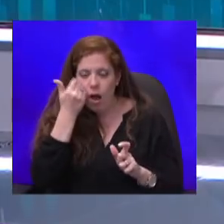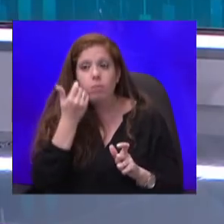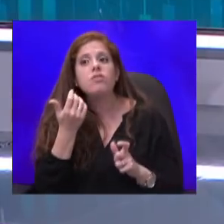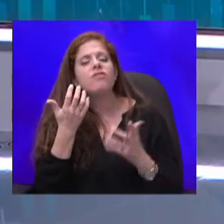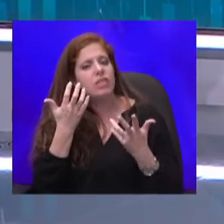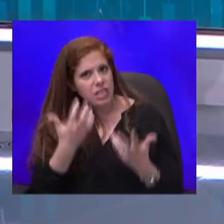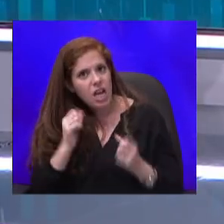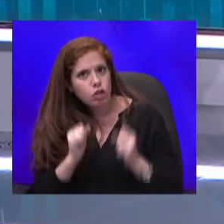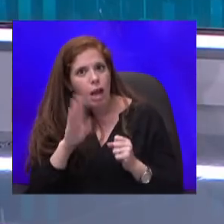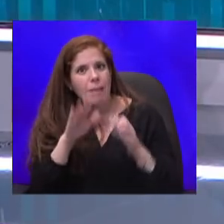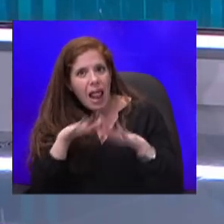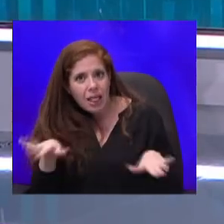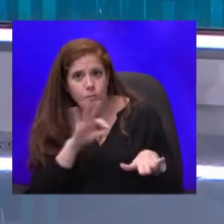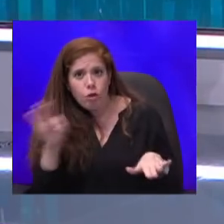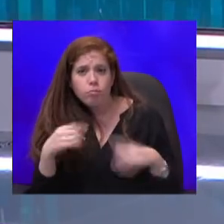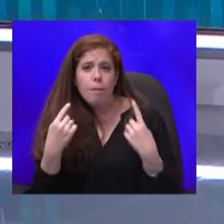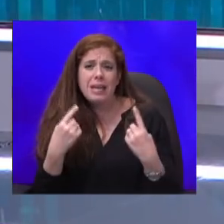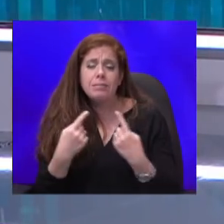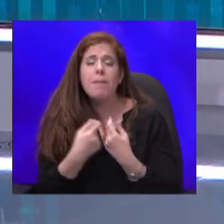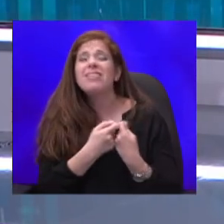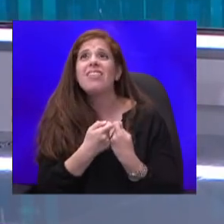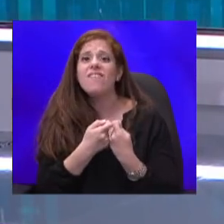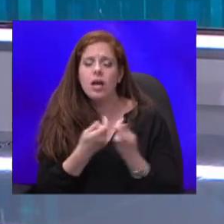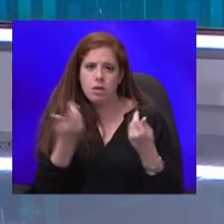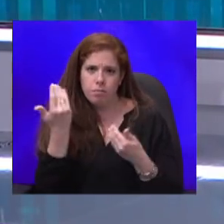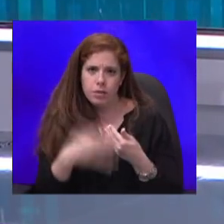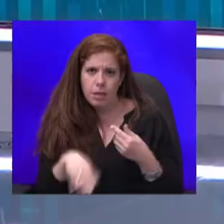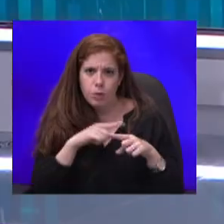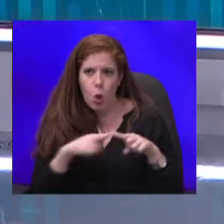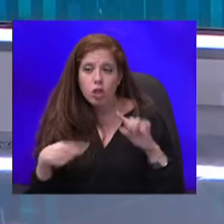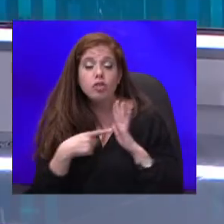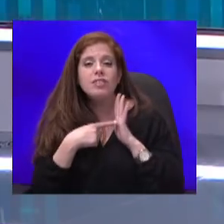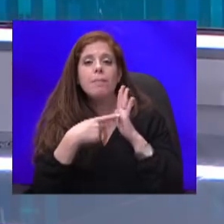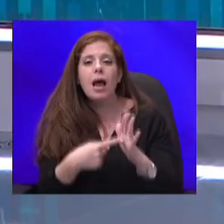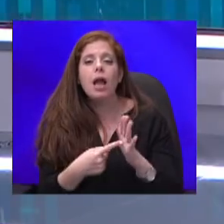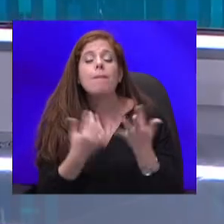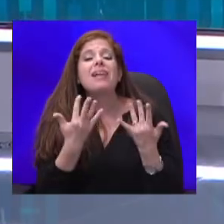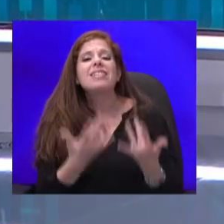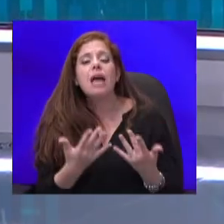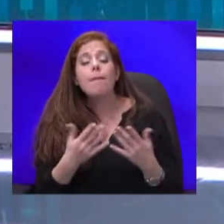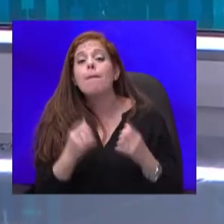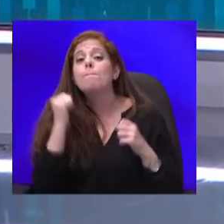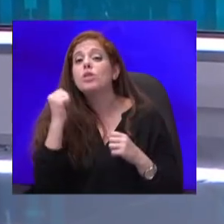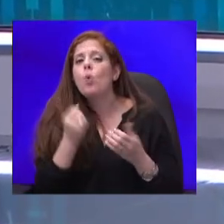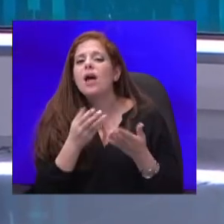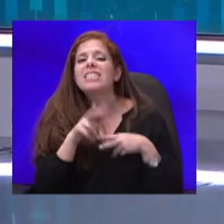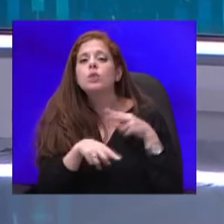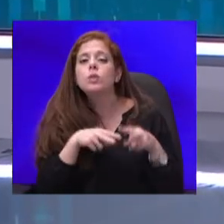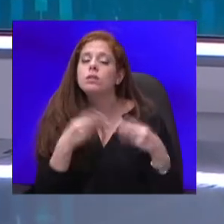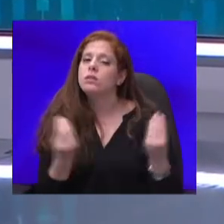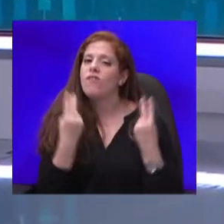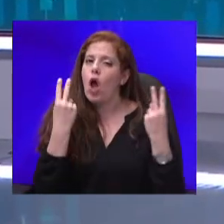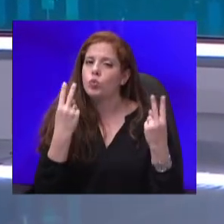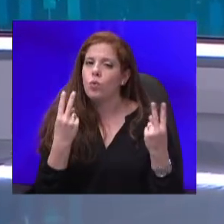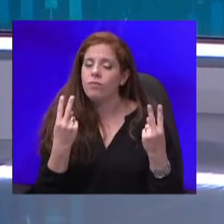שבעצמם נאבקים לסגור את החודש. וזה מראה לכם, עד כמה ביטוחים סיודיים זה דבר חשוב. רק שהם גם דבר מאוד מאוד יקר, ולא כולם